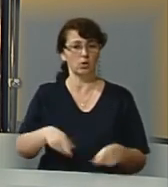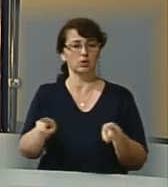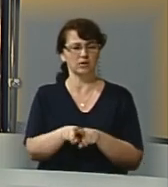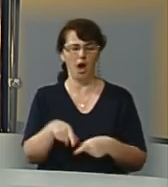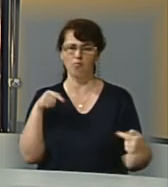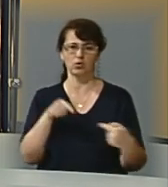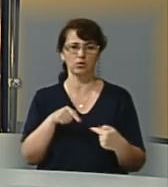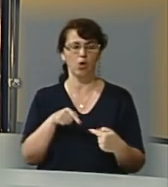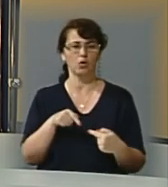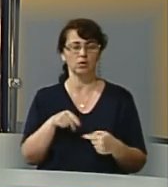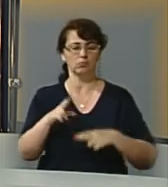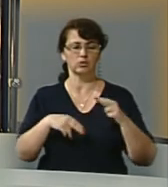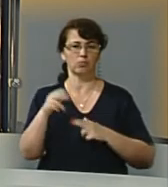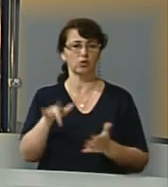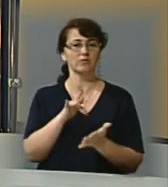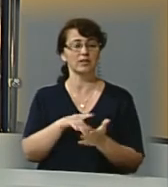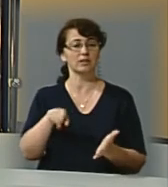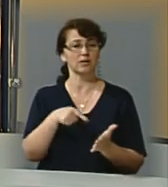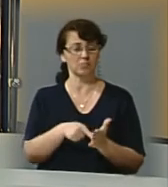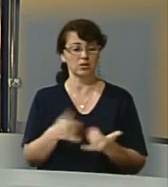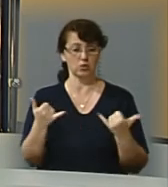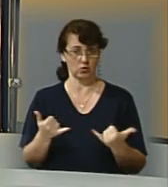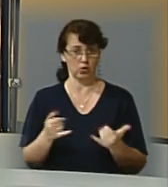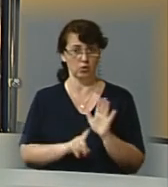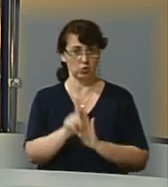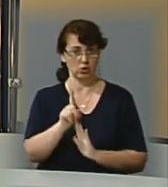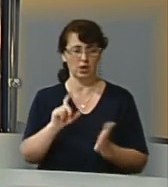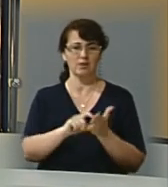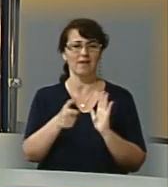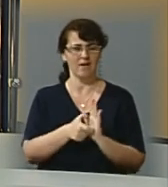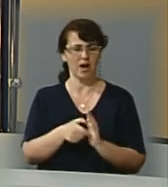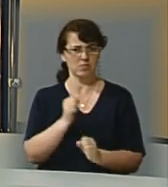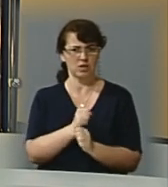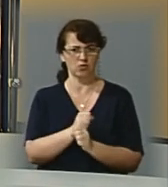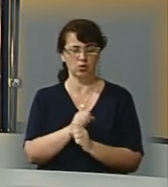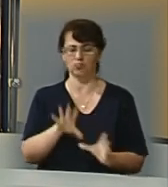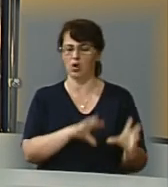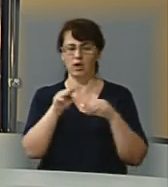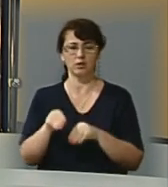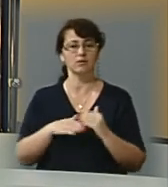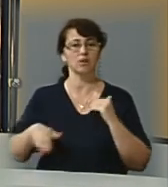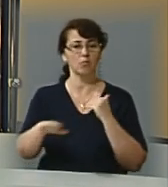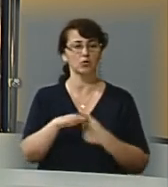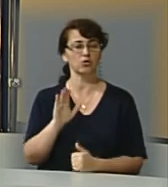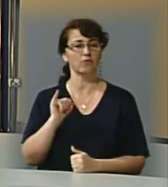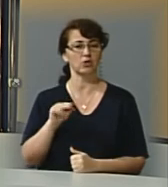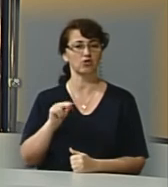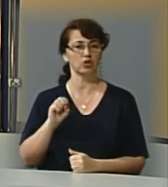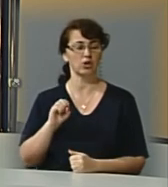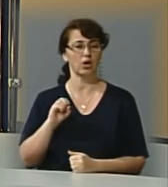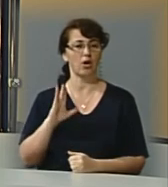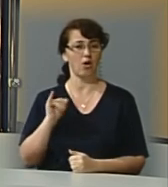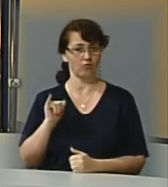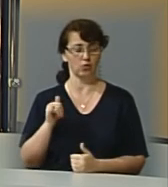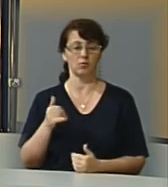самобуду в центрі міста. Тож відсьогодні робочий кабінет Ігор Гринків переніс на площу Вічеву. Своє рішення міський голова Золочева